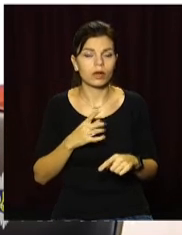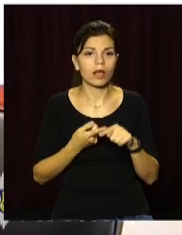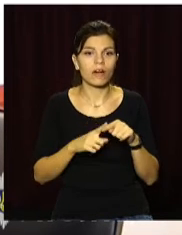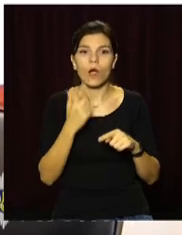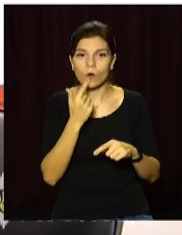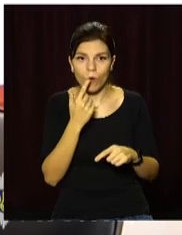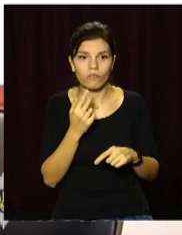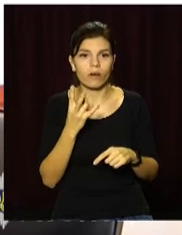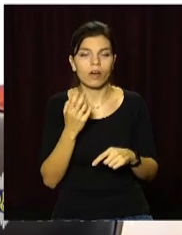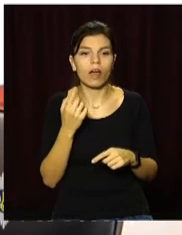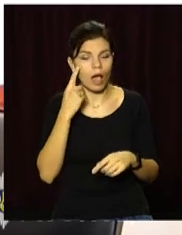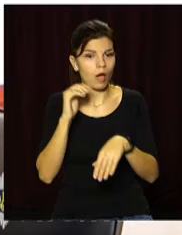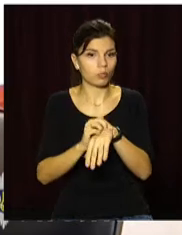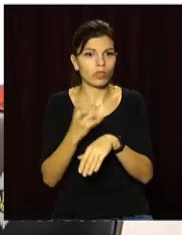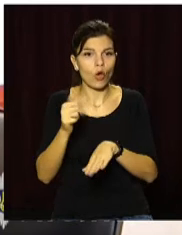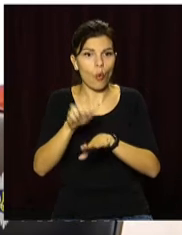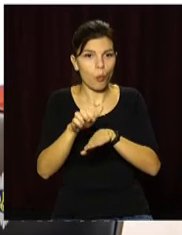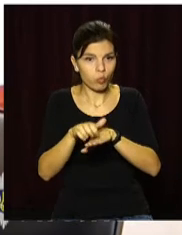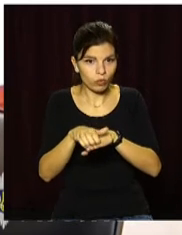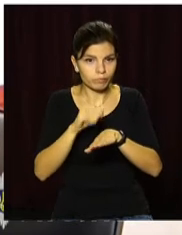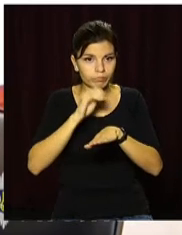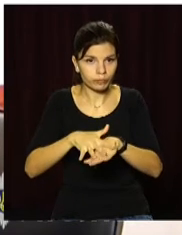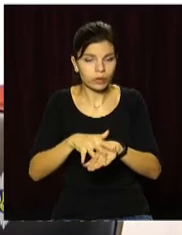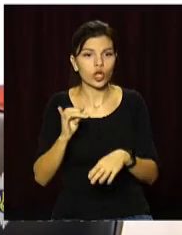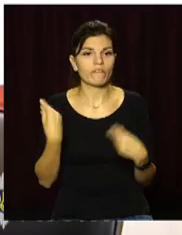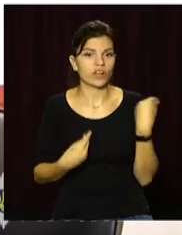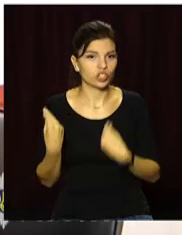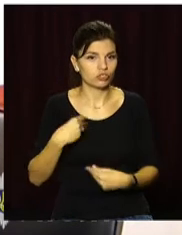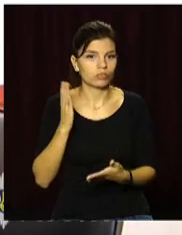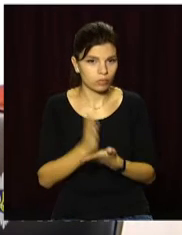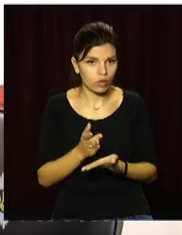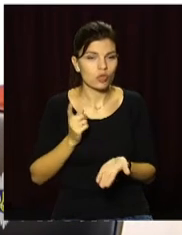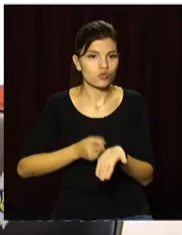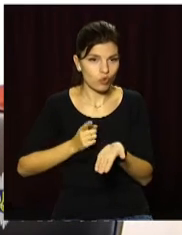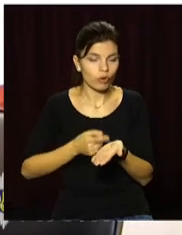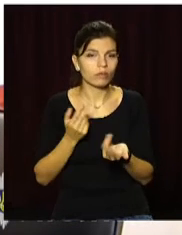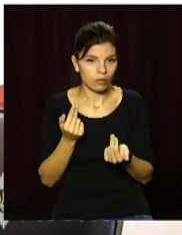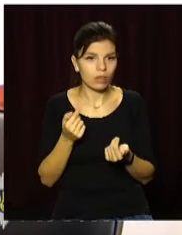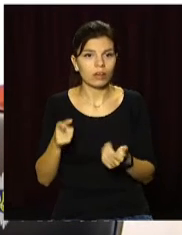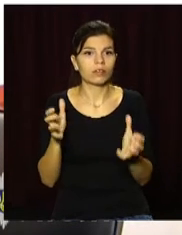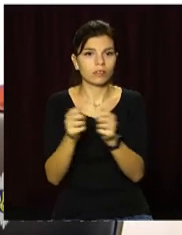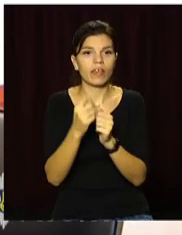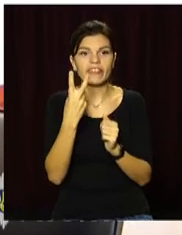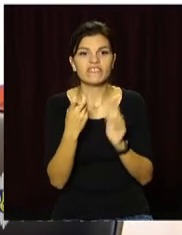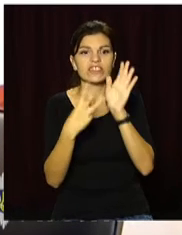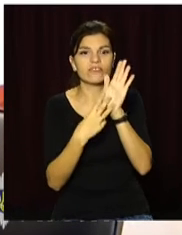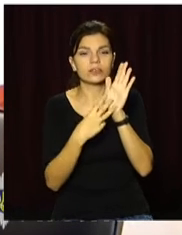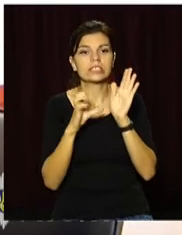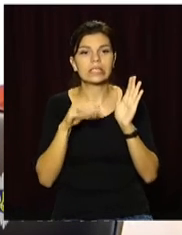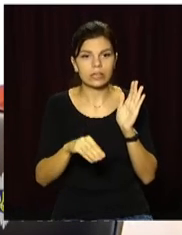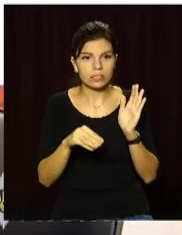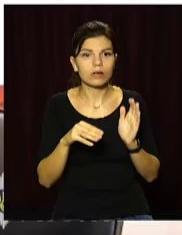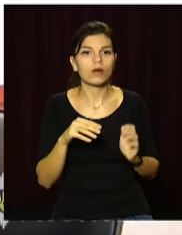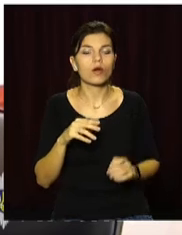сліди крові на взуті та на речах. Дана особа була затримана в порядку статті 208 Кримінально